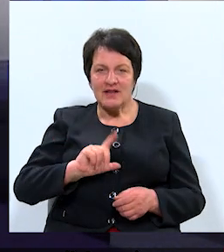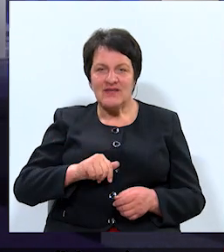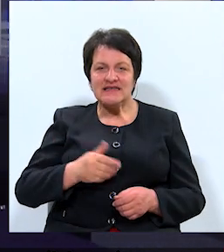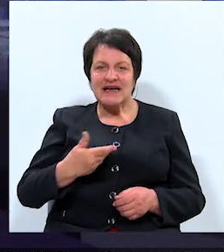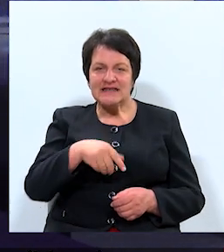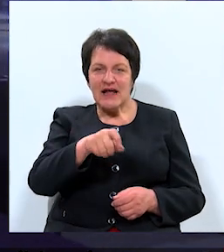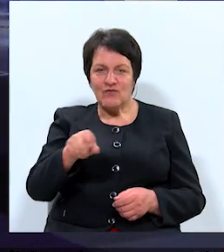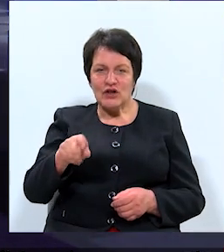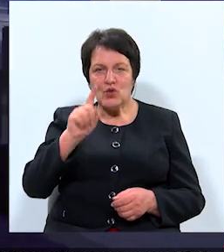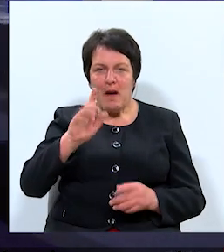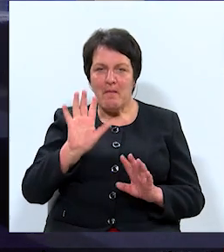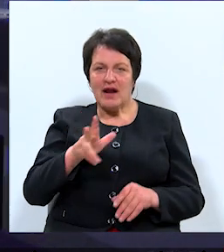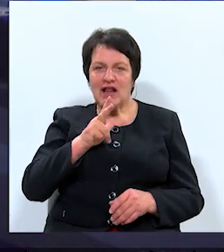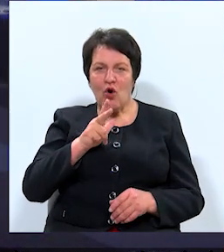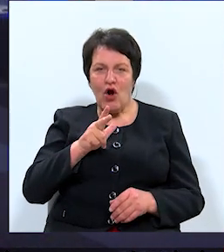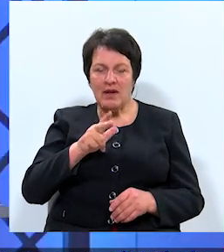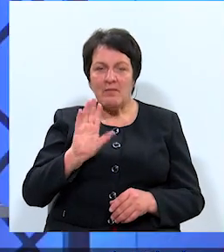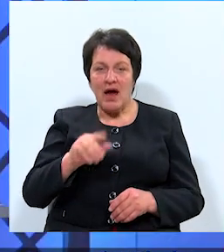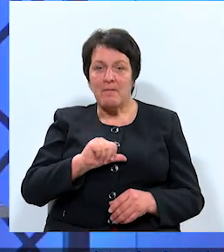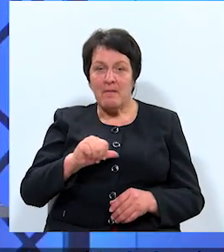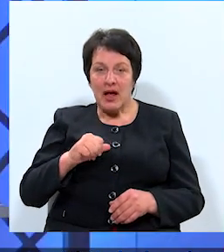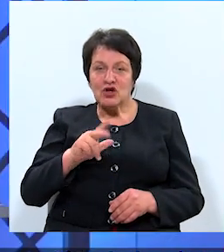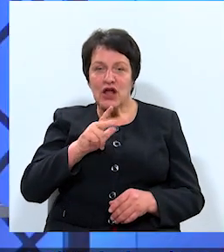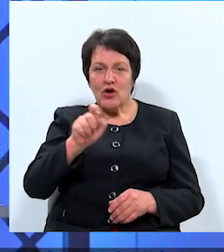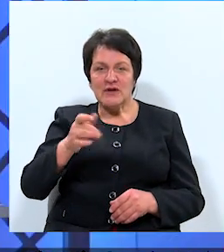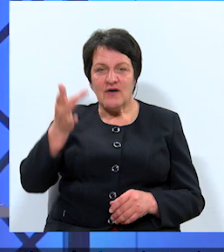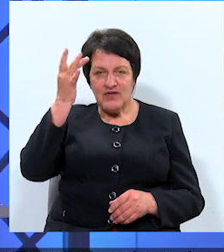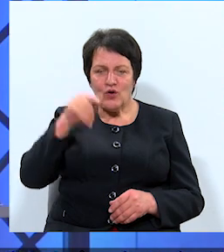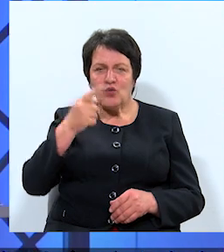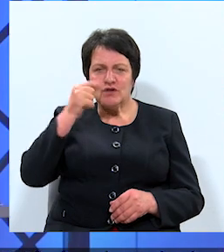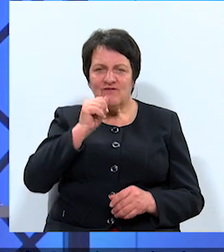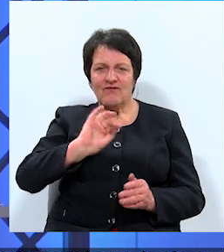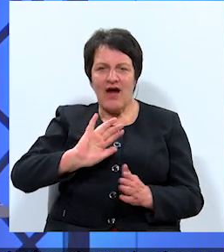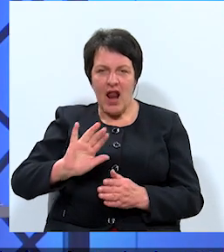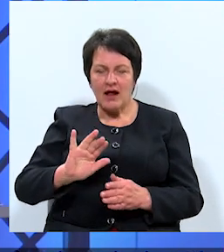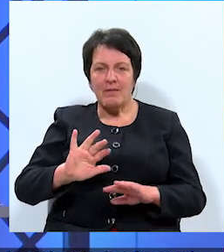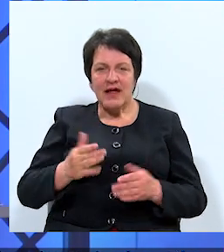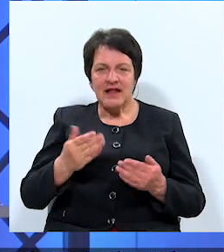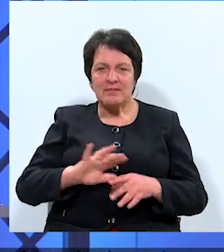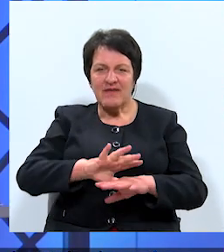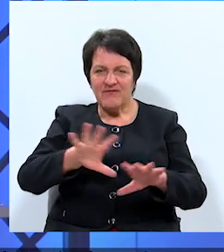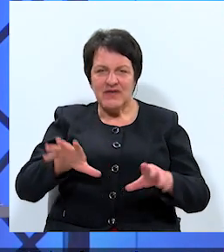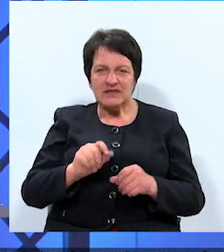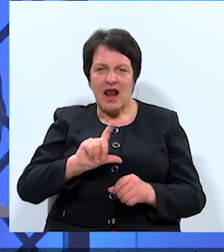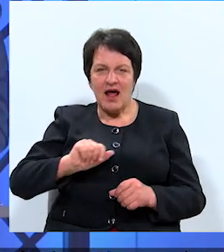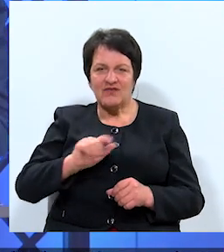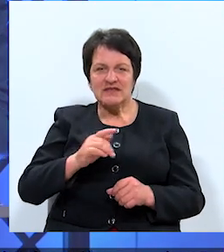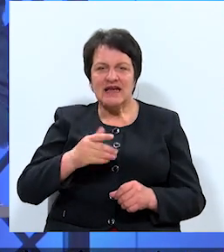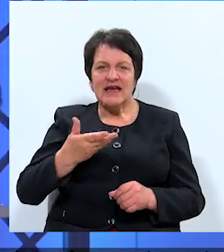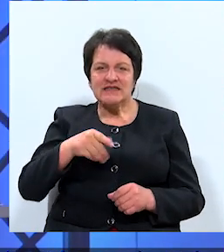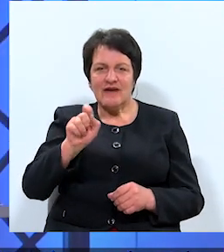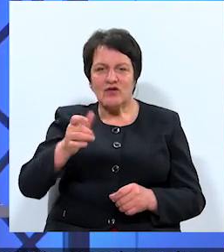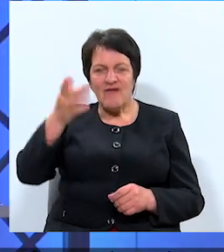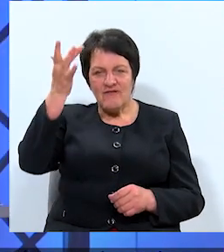iedzīvotāji domā par Daugavpili? Par pašu Daugavpilojušu viedokli, to mēs uzzināsim Mirkli vēlāk, bet tagad par visas Latvijas iedzīvotāju viedokli par